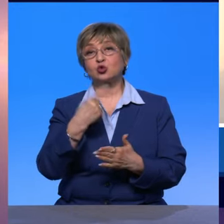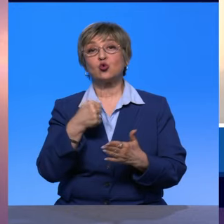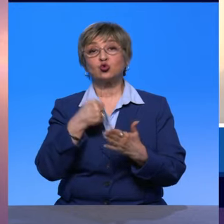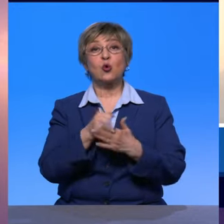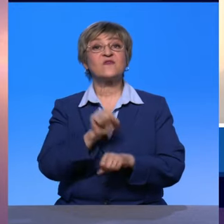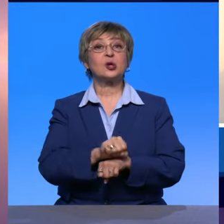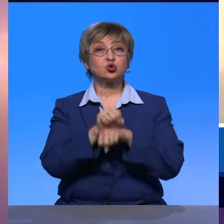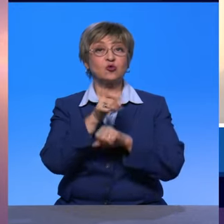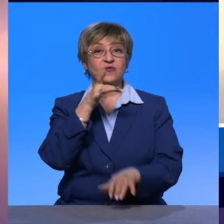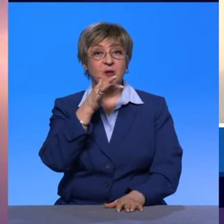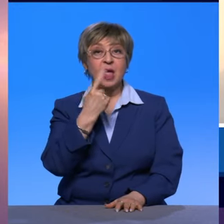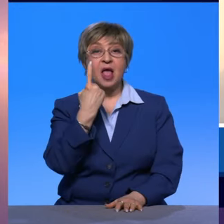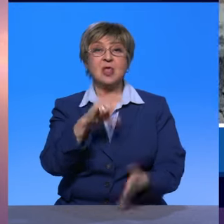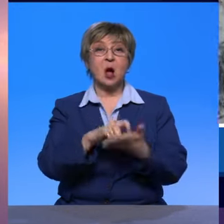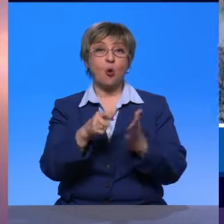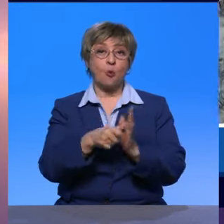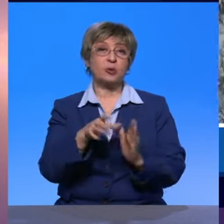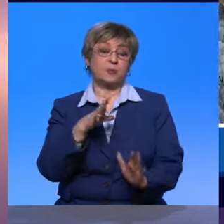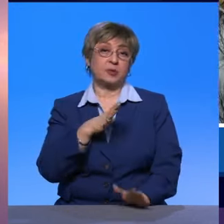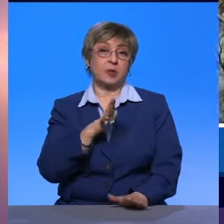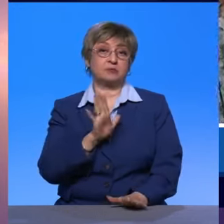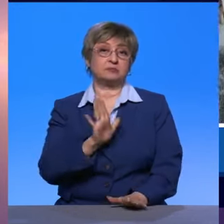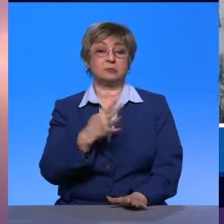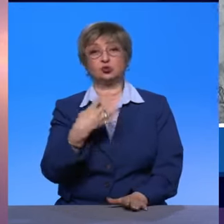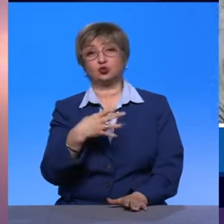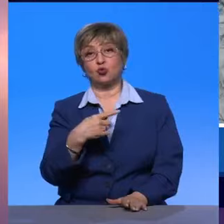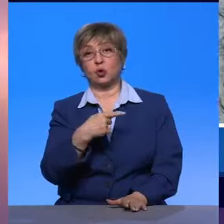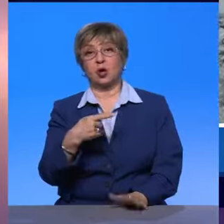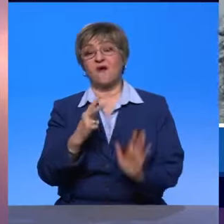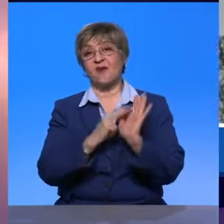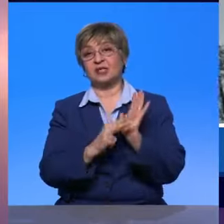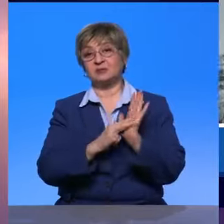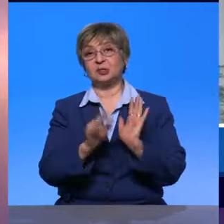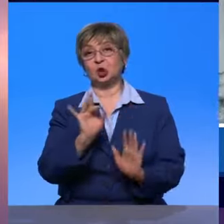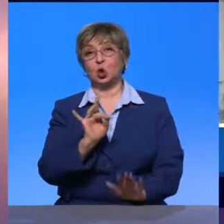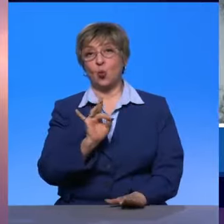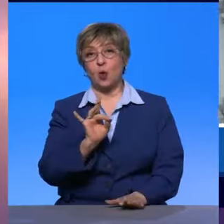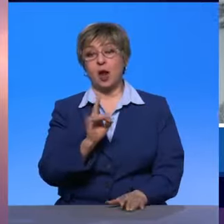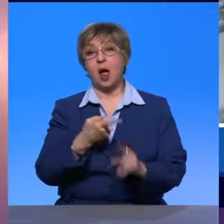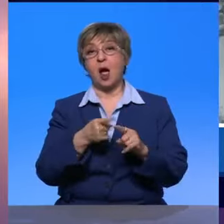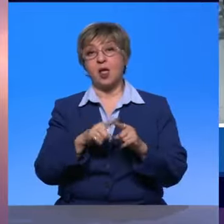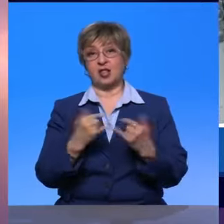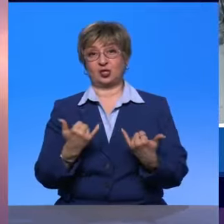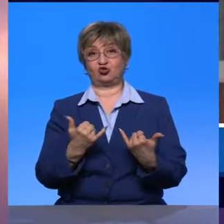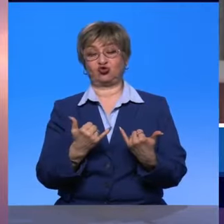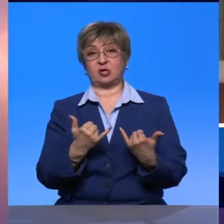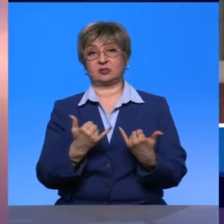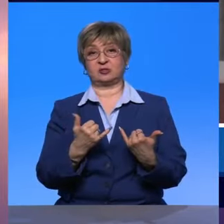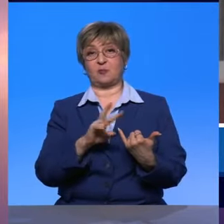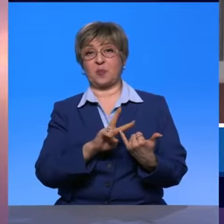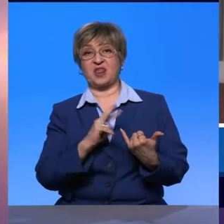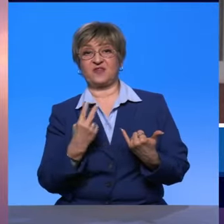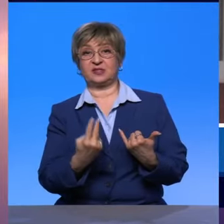стоило где-то порядка комнаты, стоило порядка от 40 до 80 рублей, что соответствует на текущий момент где-то